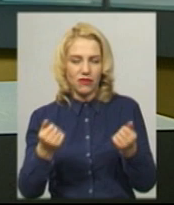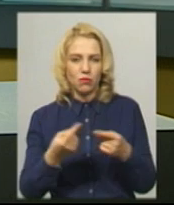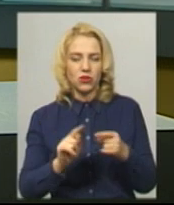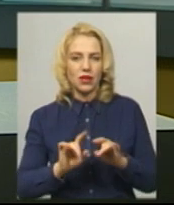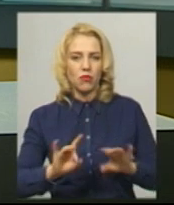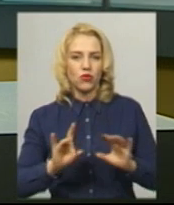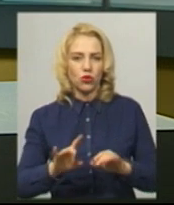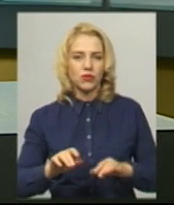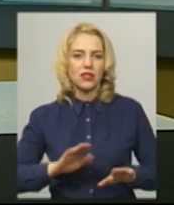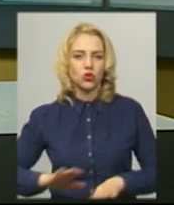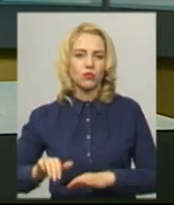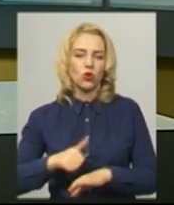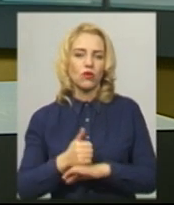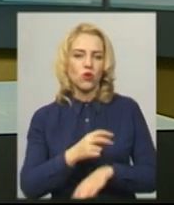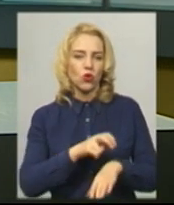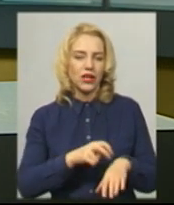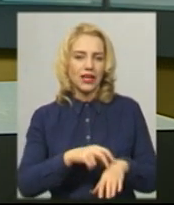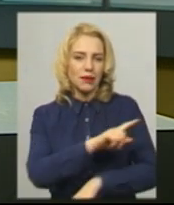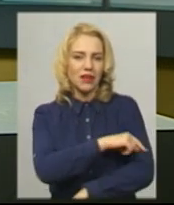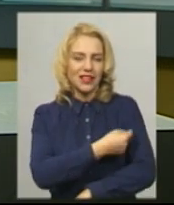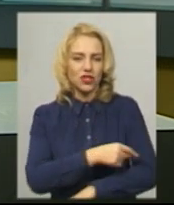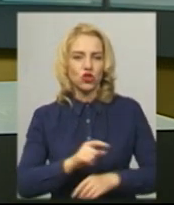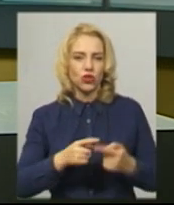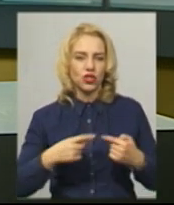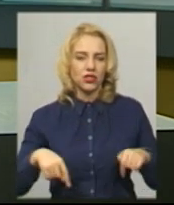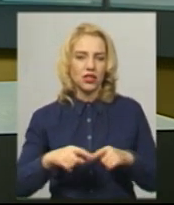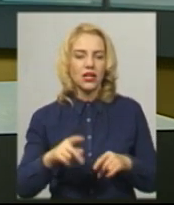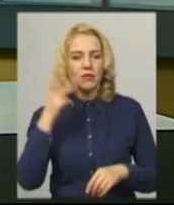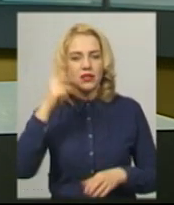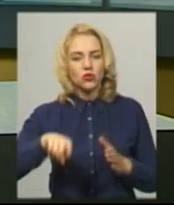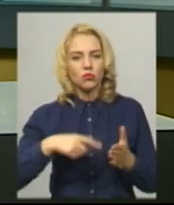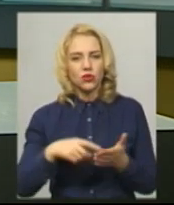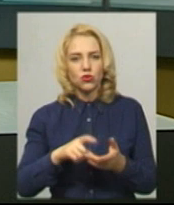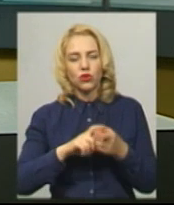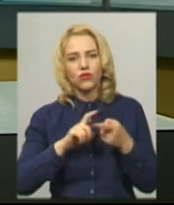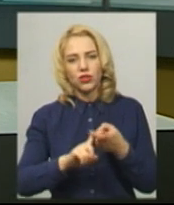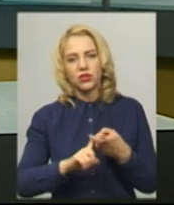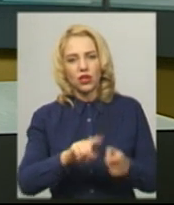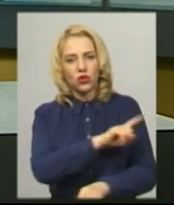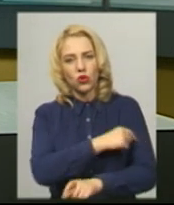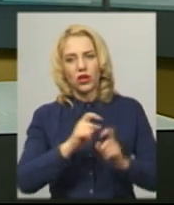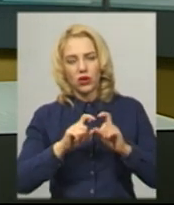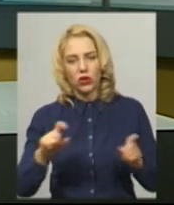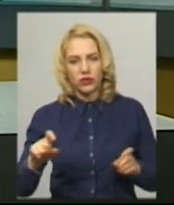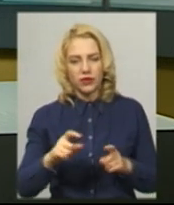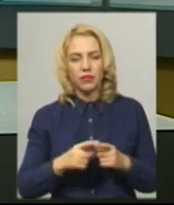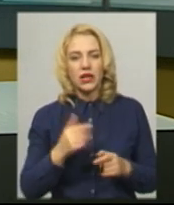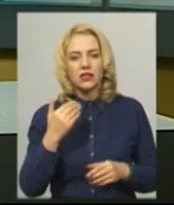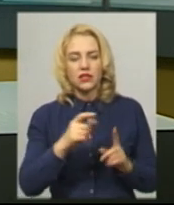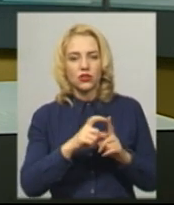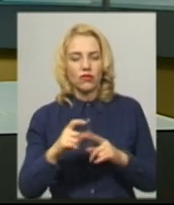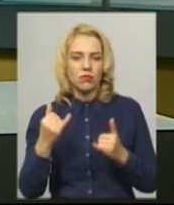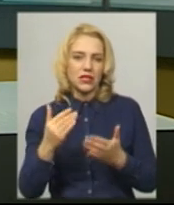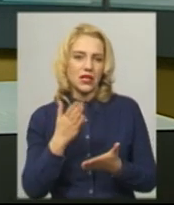повідомила заступник головного лікаря з медичної частини Хмельницької міської інфекційної лікарні Нінель Марцонь. За її словами,